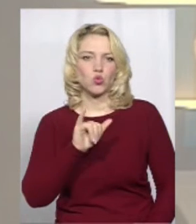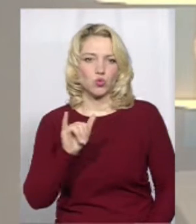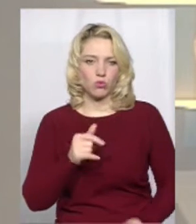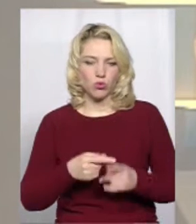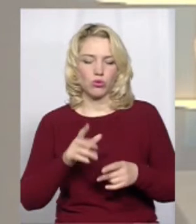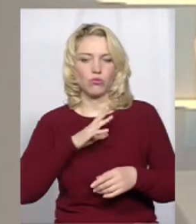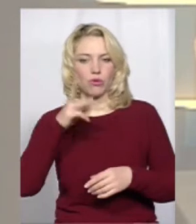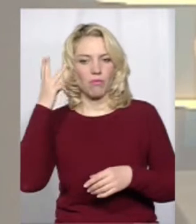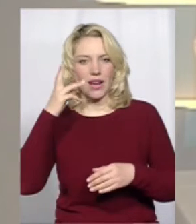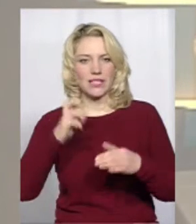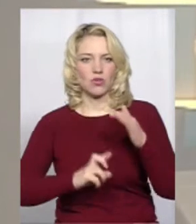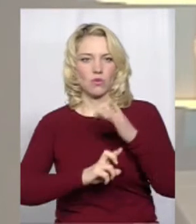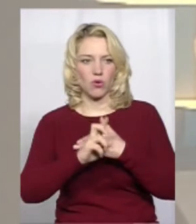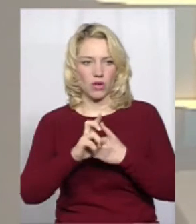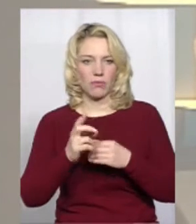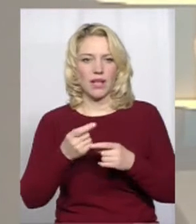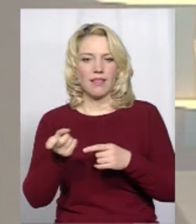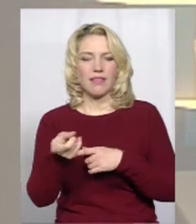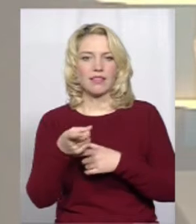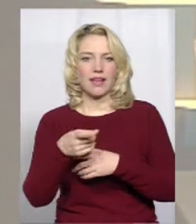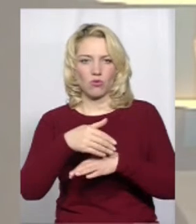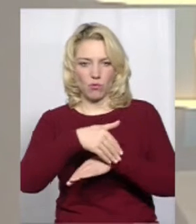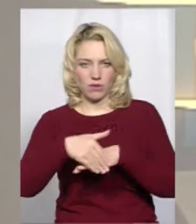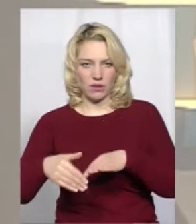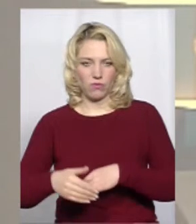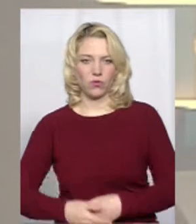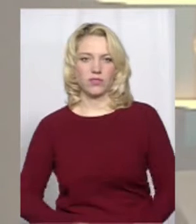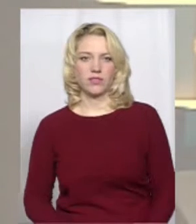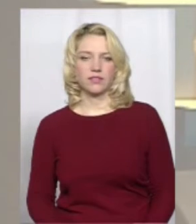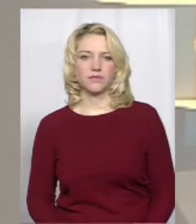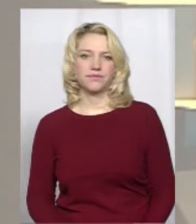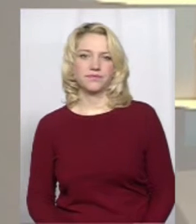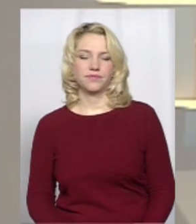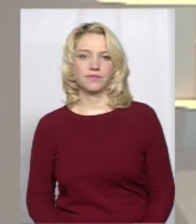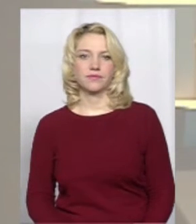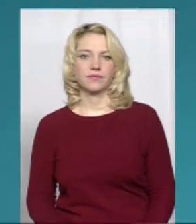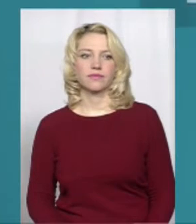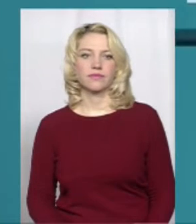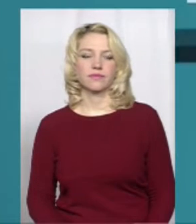храмі Всіх святих землі Української, що на Тернопільській. Сюжет від Дарини Денисенко.